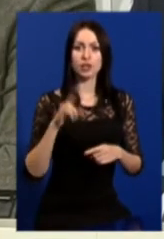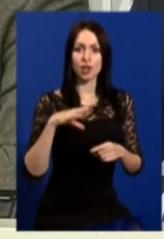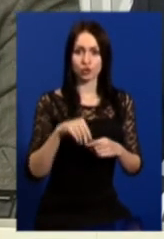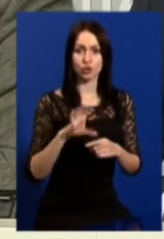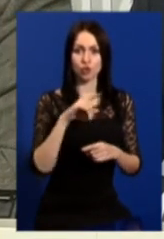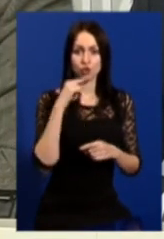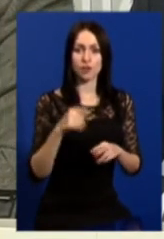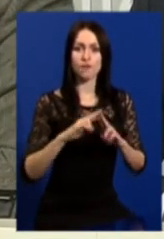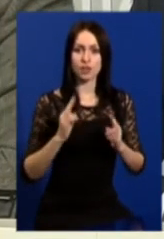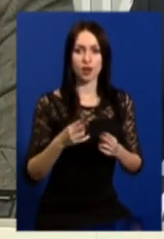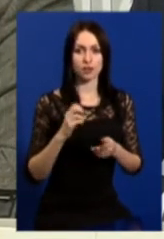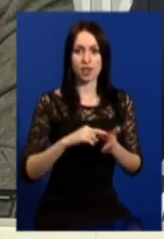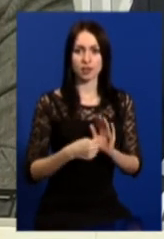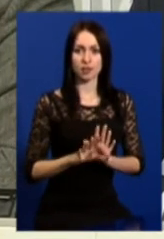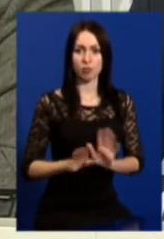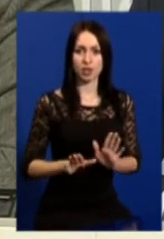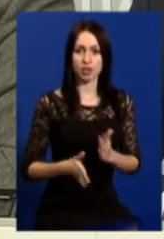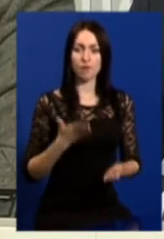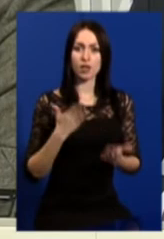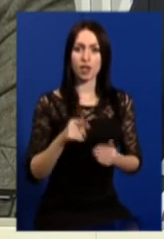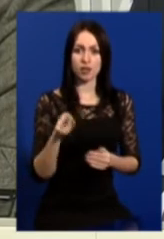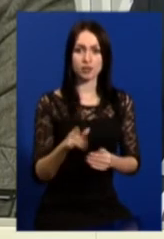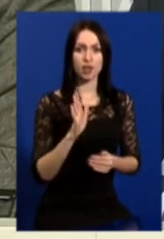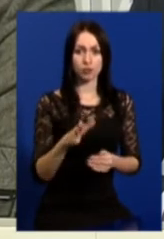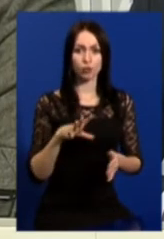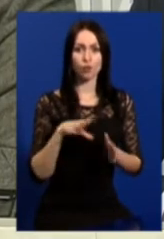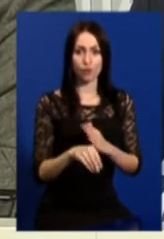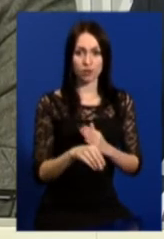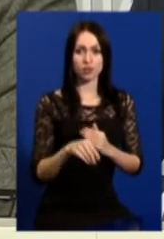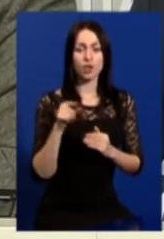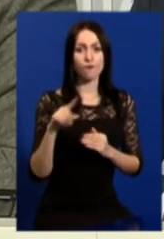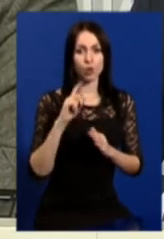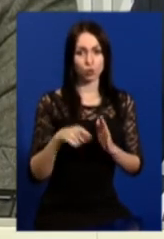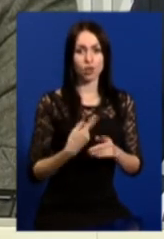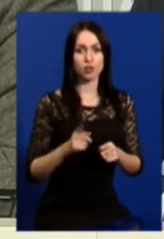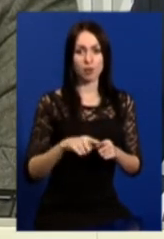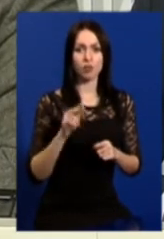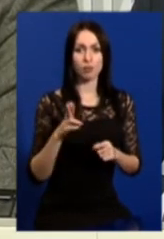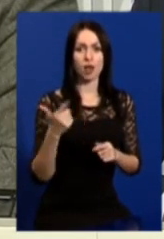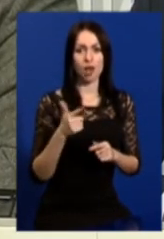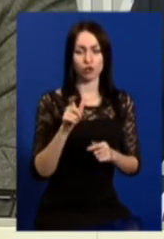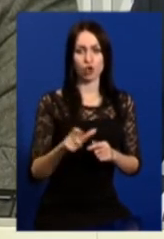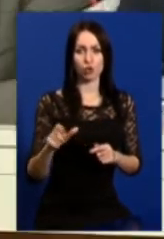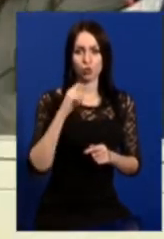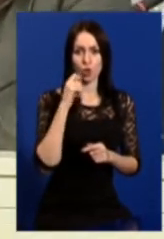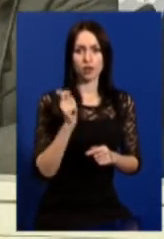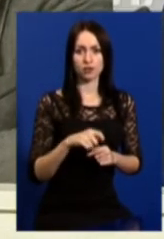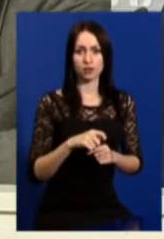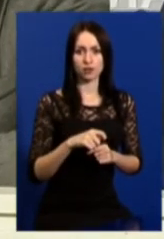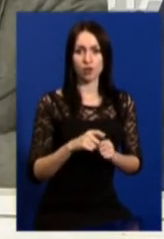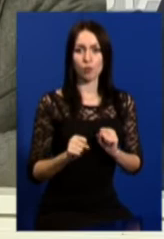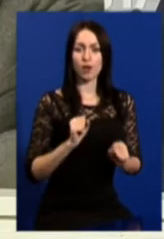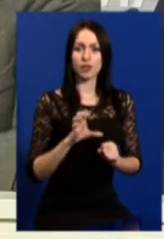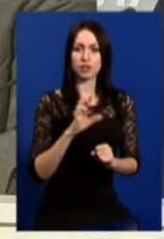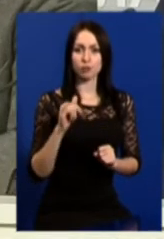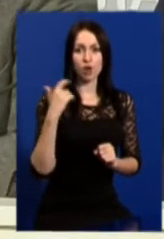Російською Федерацією, не передбачено. Якщо вони будуть вводитися, то ви дізнаєтеся про це як громадяни України. Управління